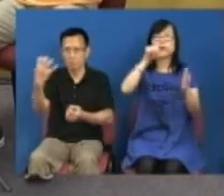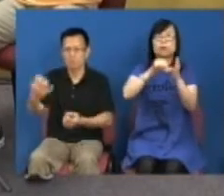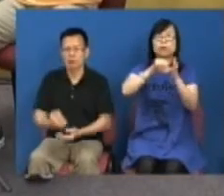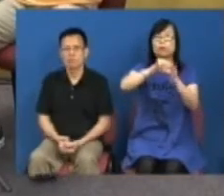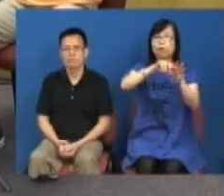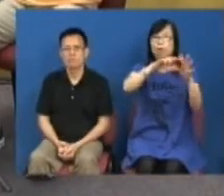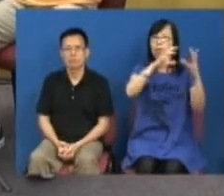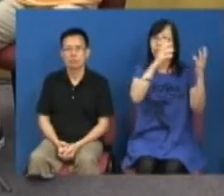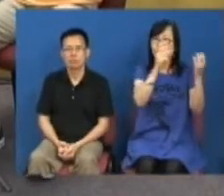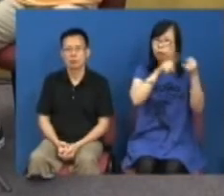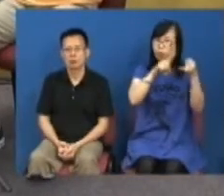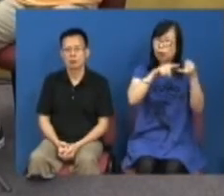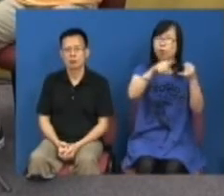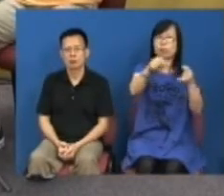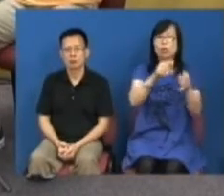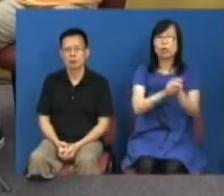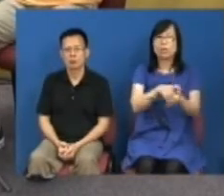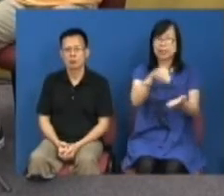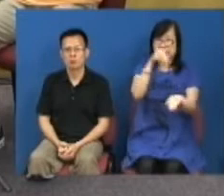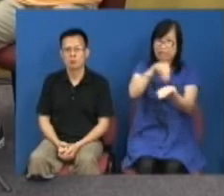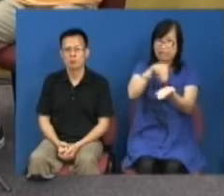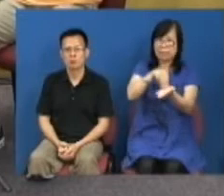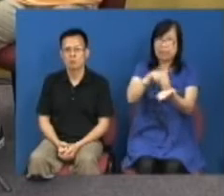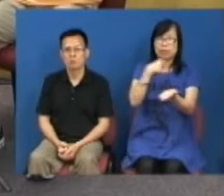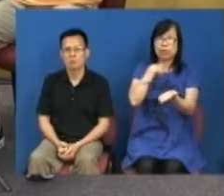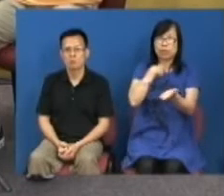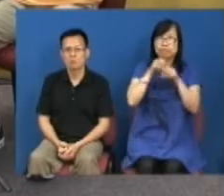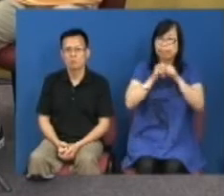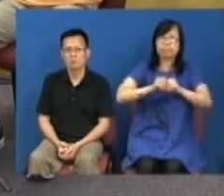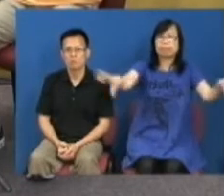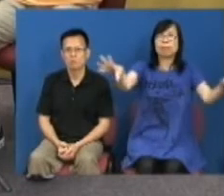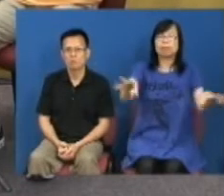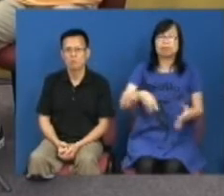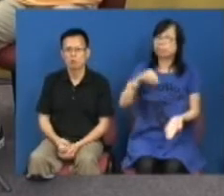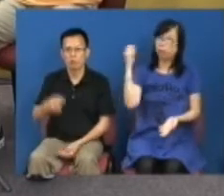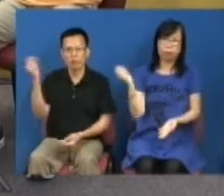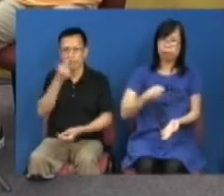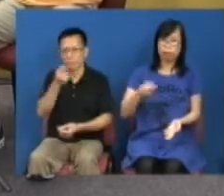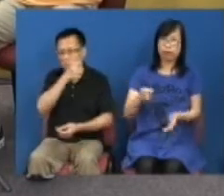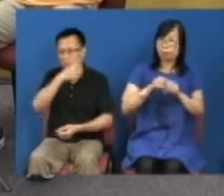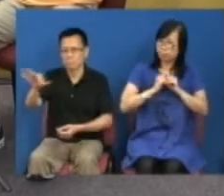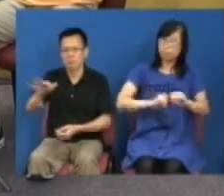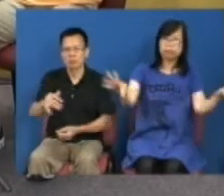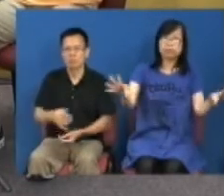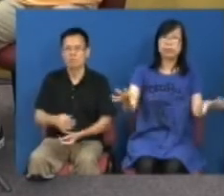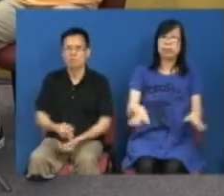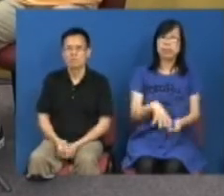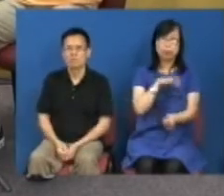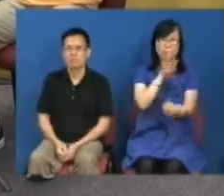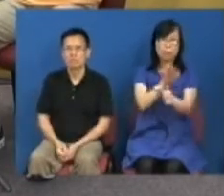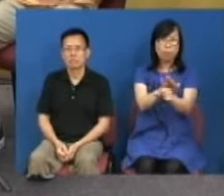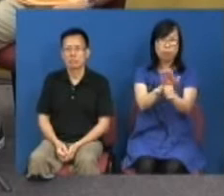游行的终点必须要随即散去随即散去要确保